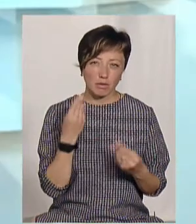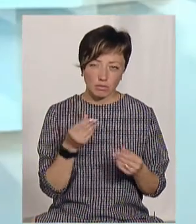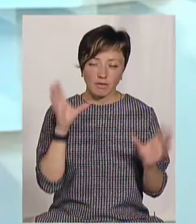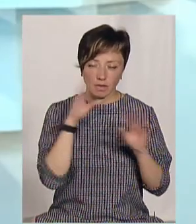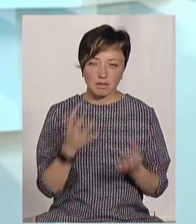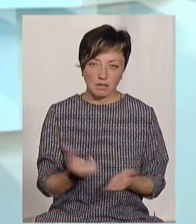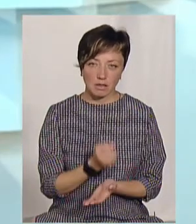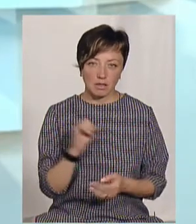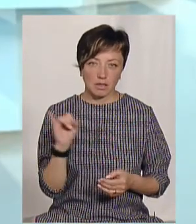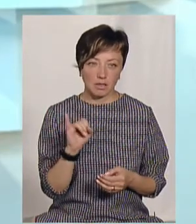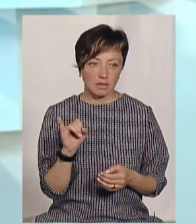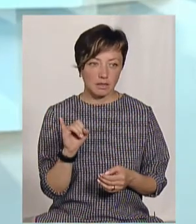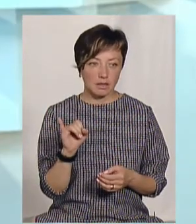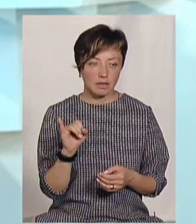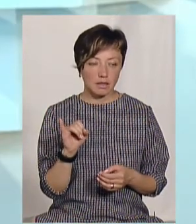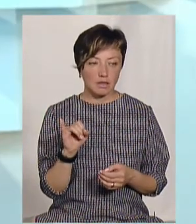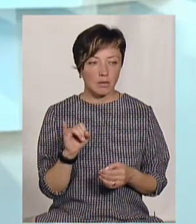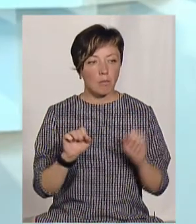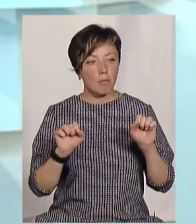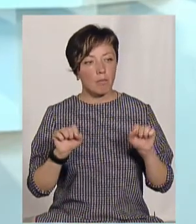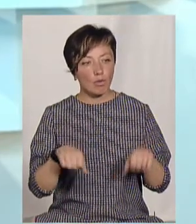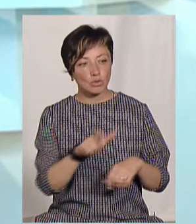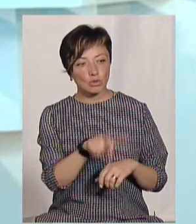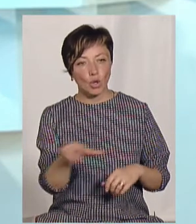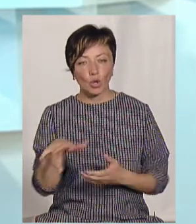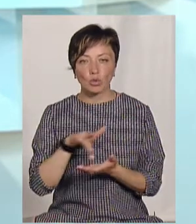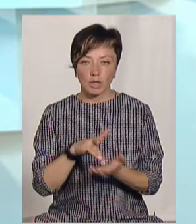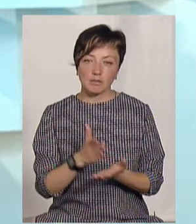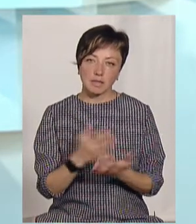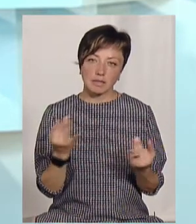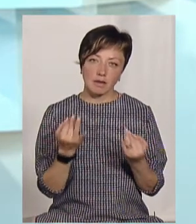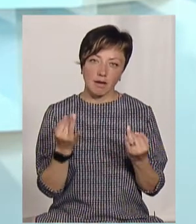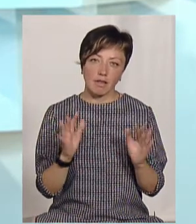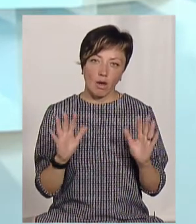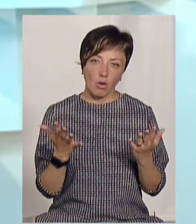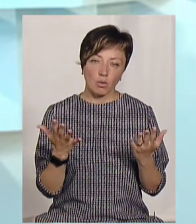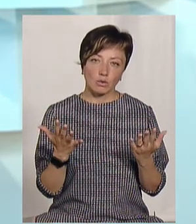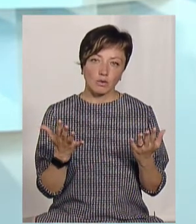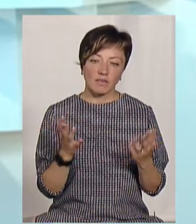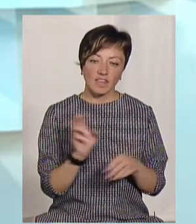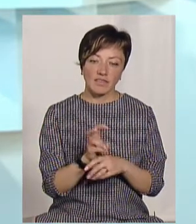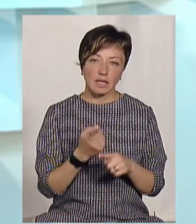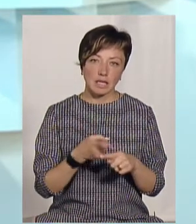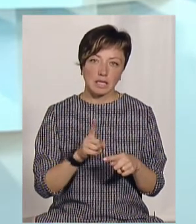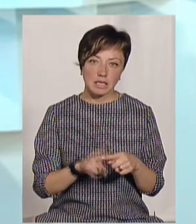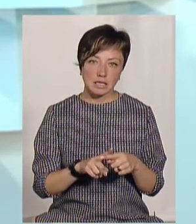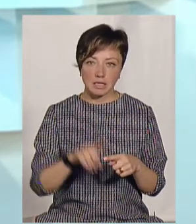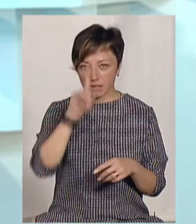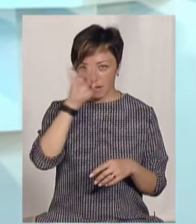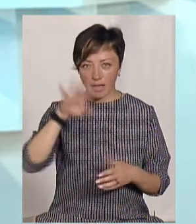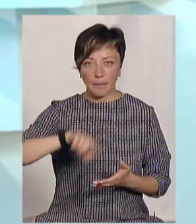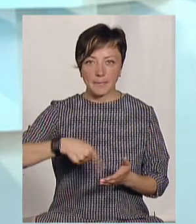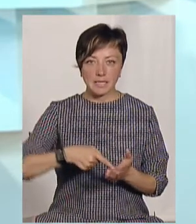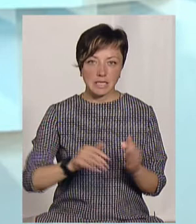їх знайти. І потенційні туристи будуть мати таку цікаву нагоду відвідати це славетне